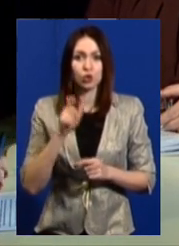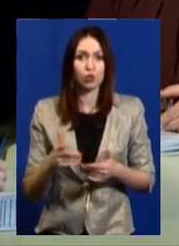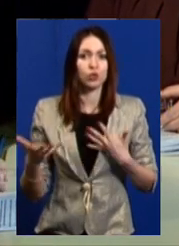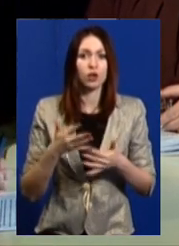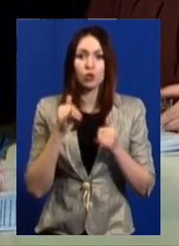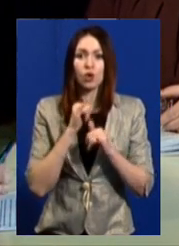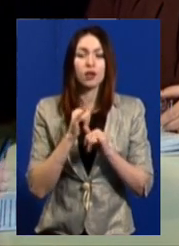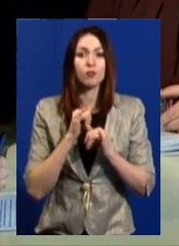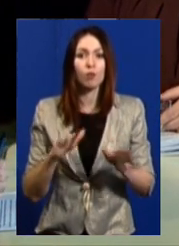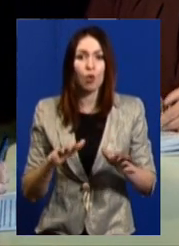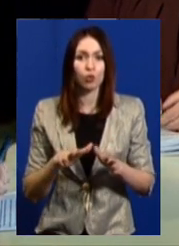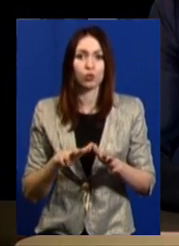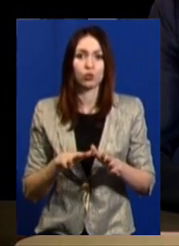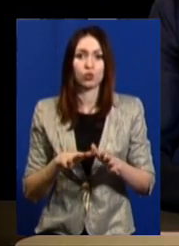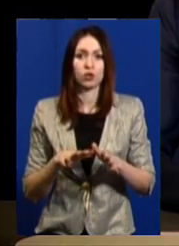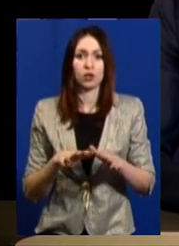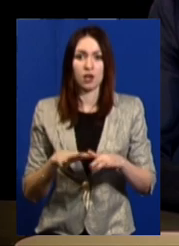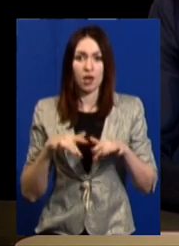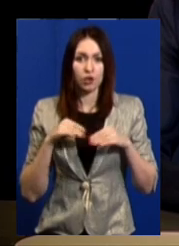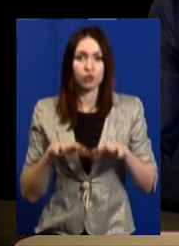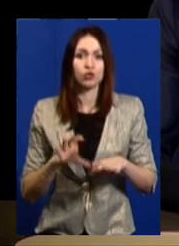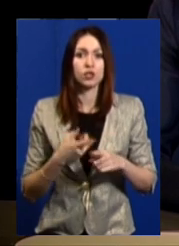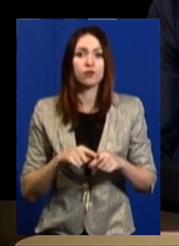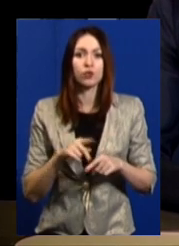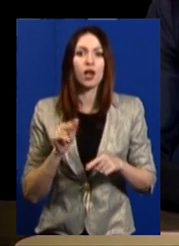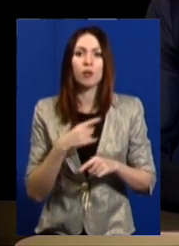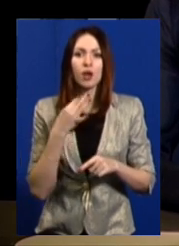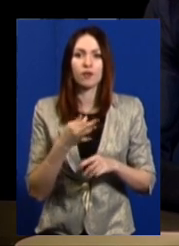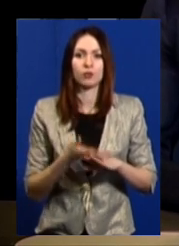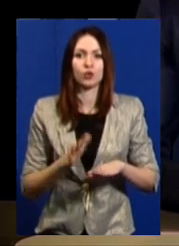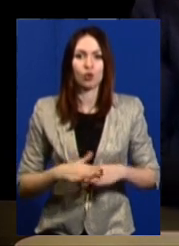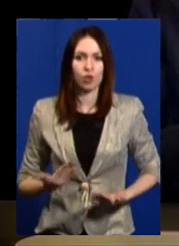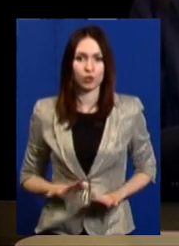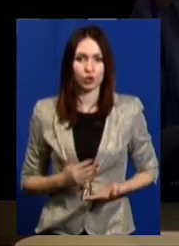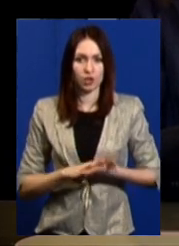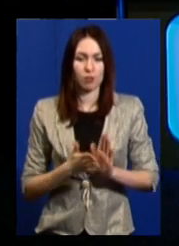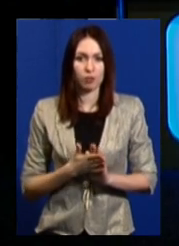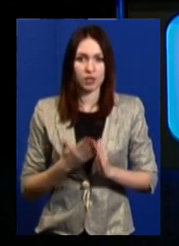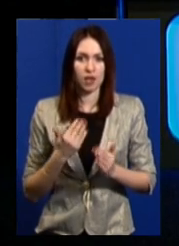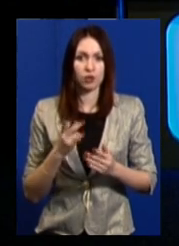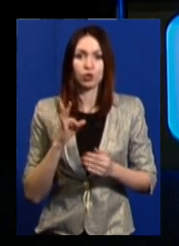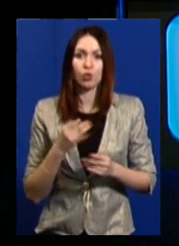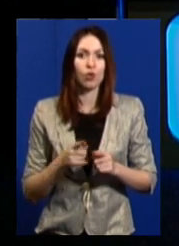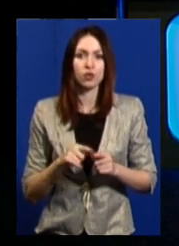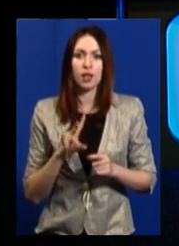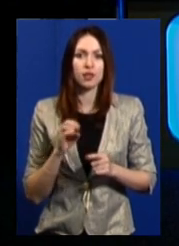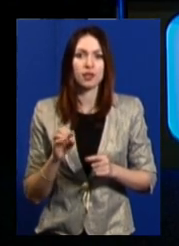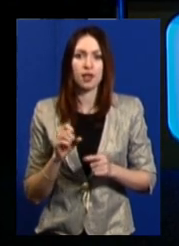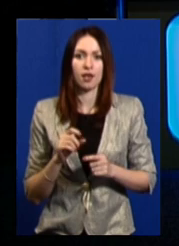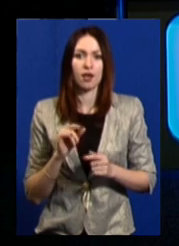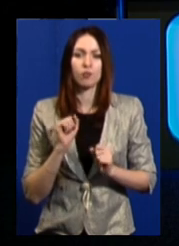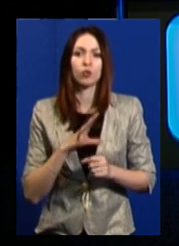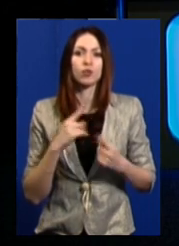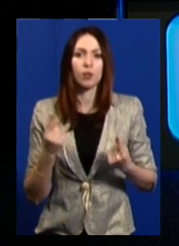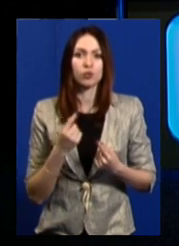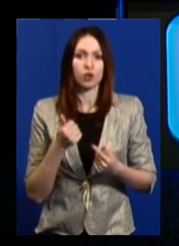не можуть впоратися з цими, як ми так кажемо, складні життєві обставини. Але це зовсім не асоціальна сім'я може